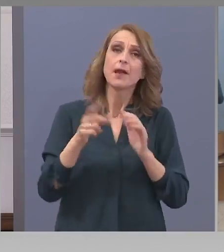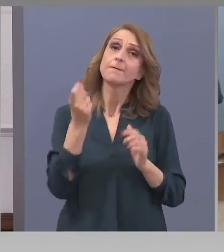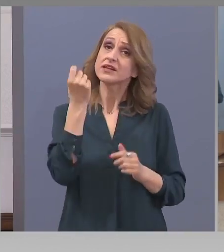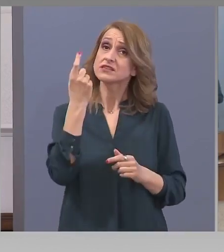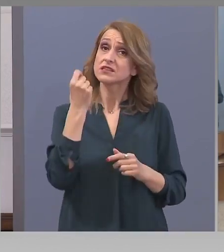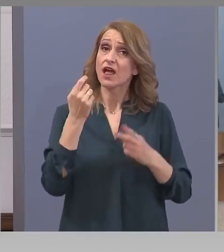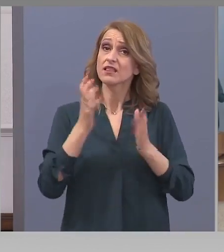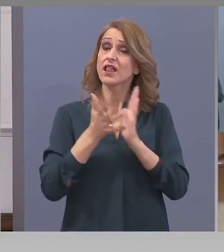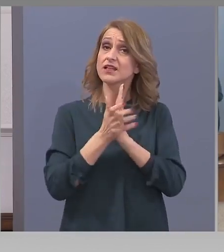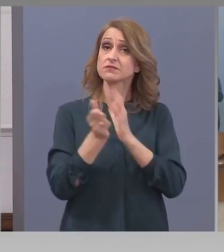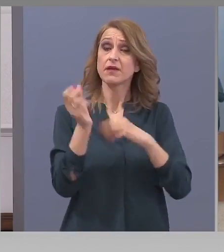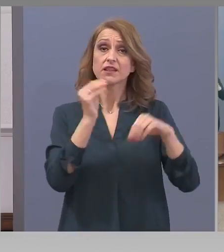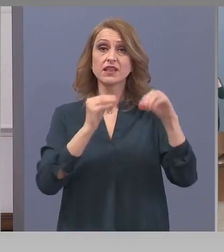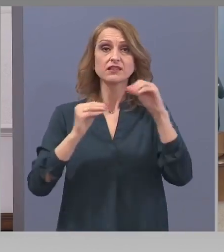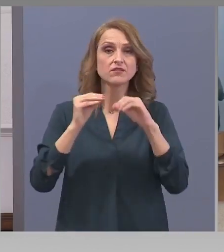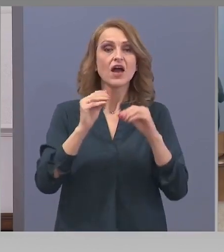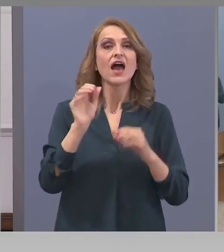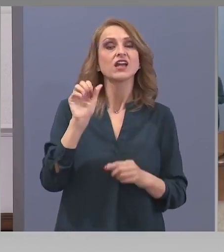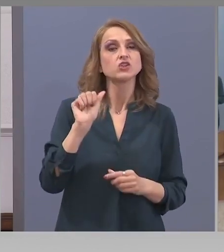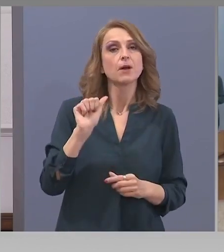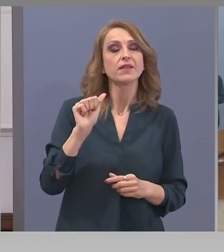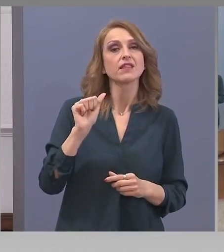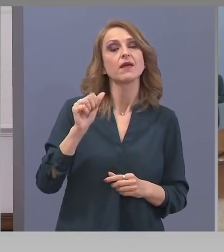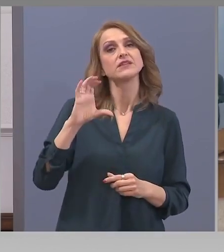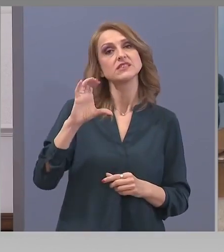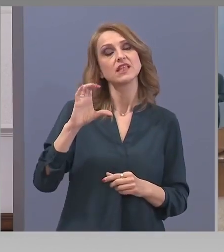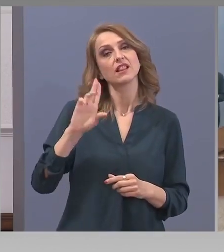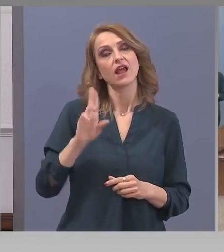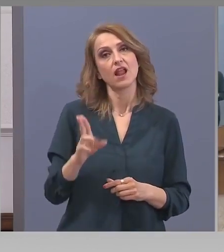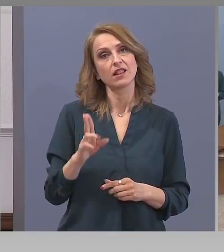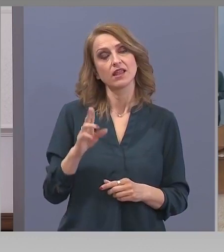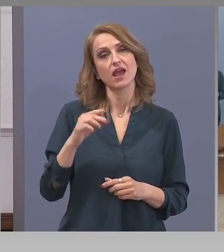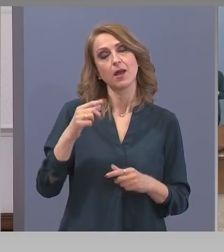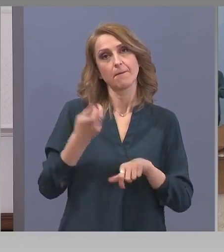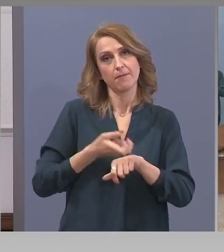диагностика в АДЖИБАДЕМ СИТИ КЛИНИК, БОЛНИЦАТО КУДА.